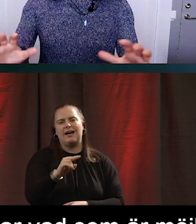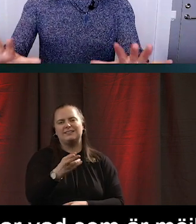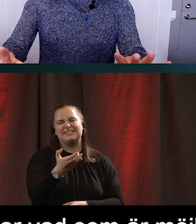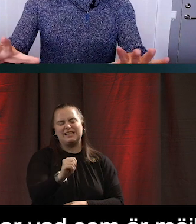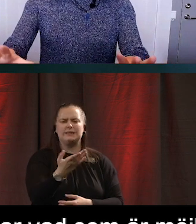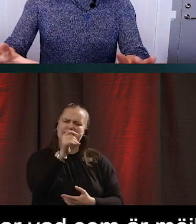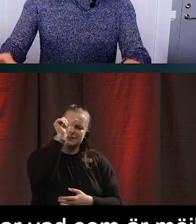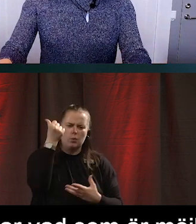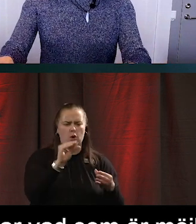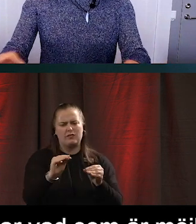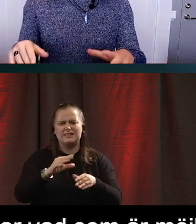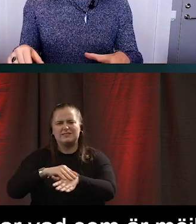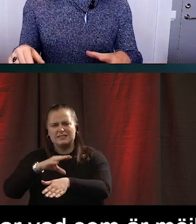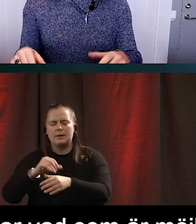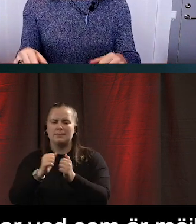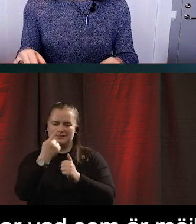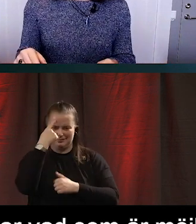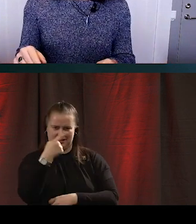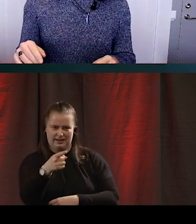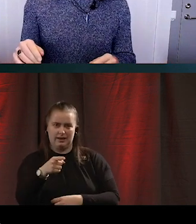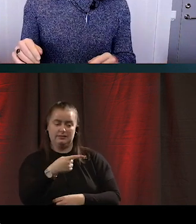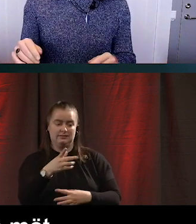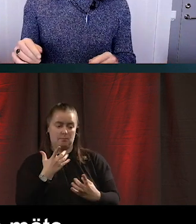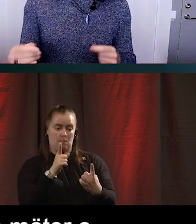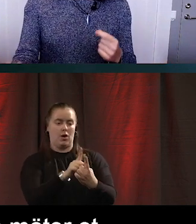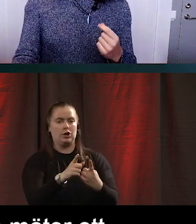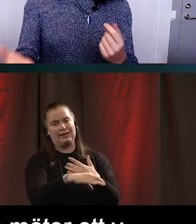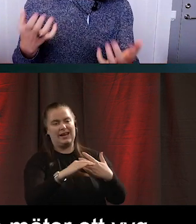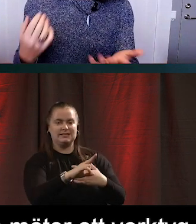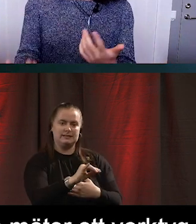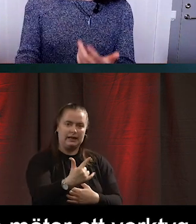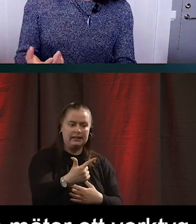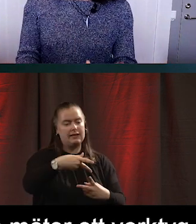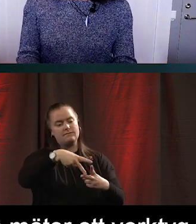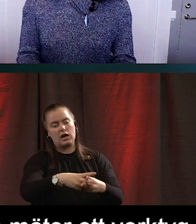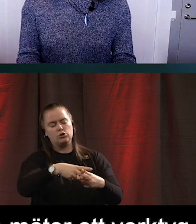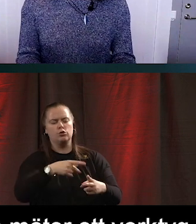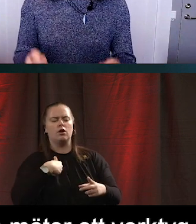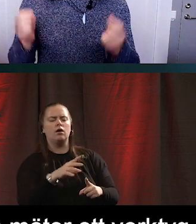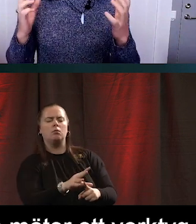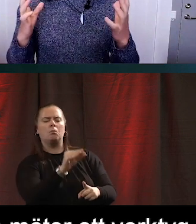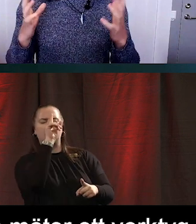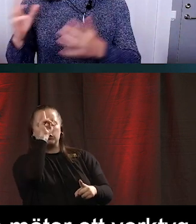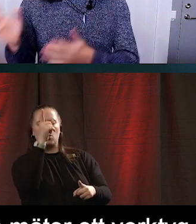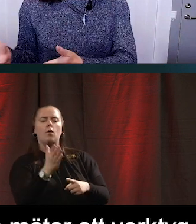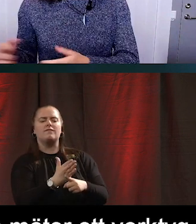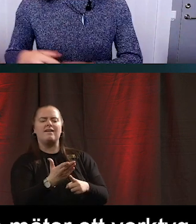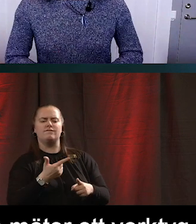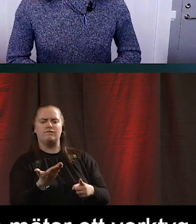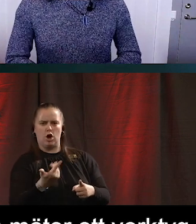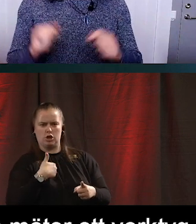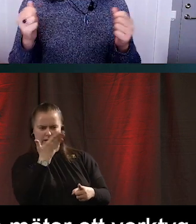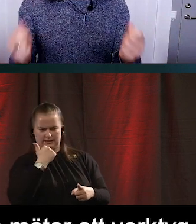om man möter ett gränssnitt eller ett verktyg och förstår ungefär vad man kan göra med det och den uppfattningen